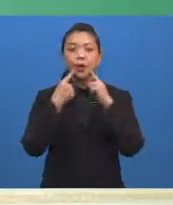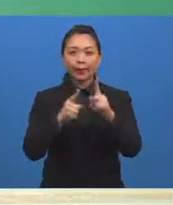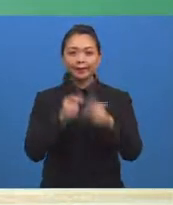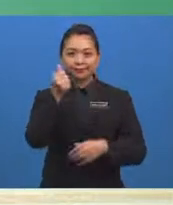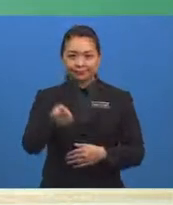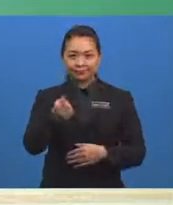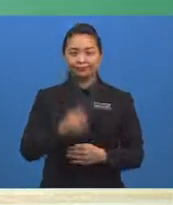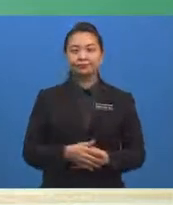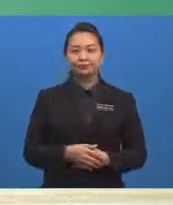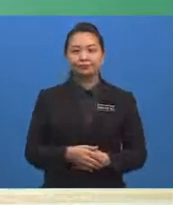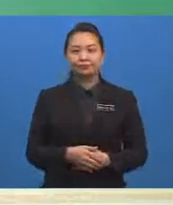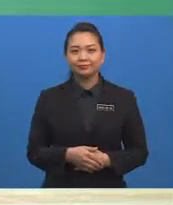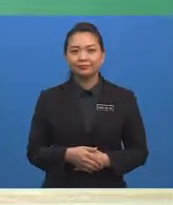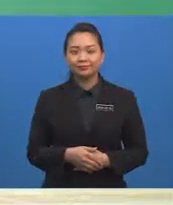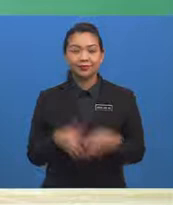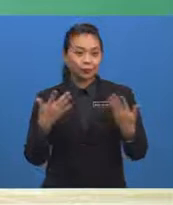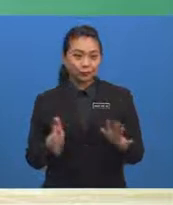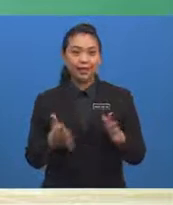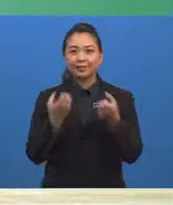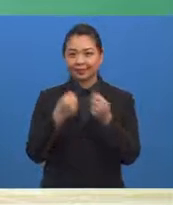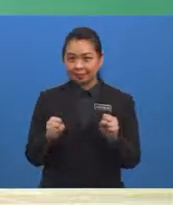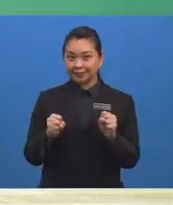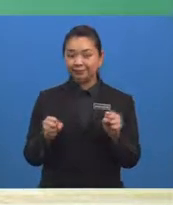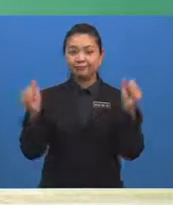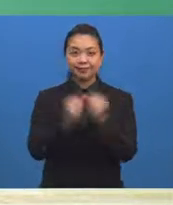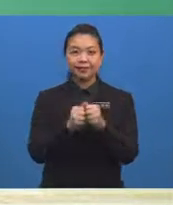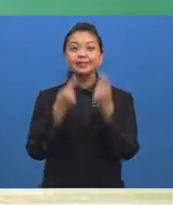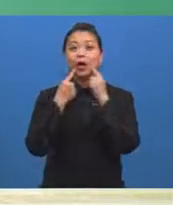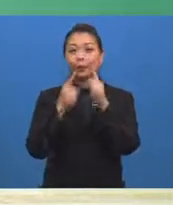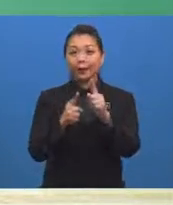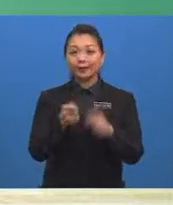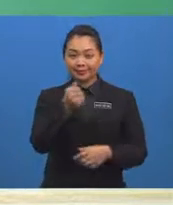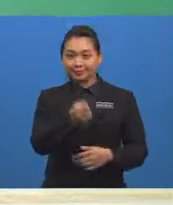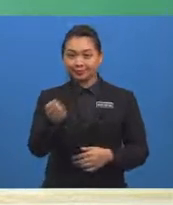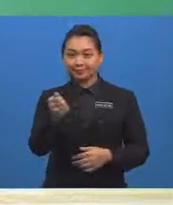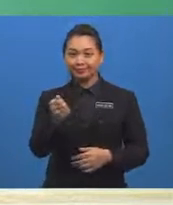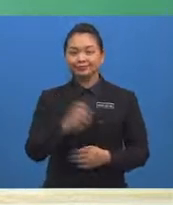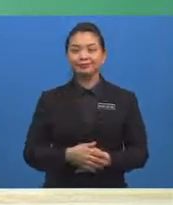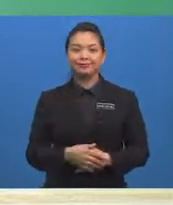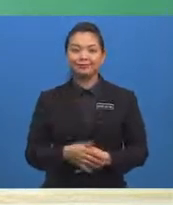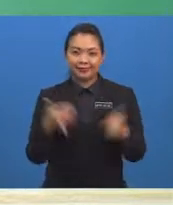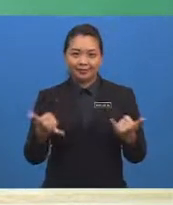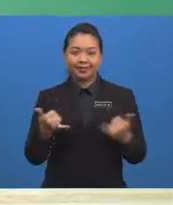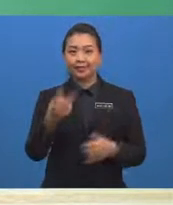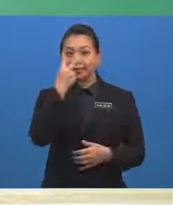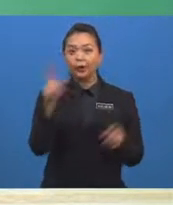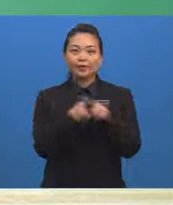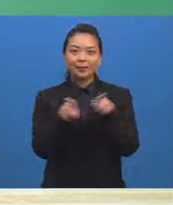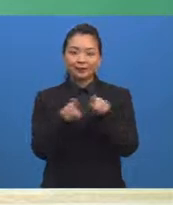Haa murid-murid, sudah bersedia dengan jawapan masing-masing? Mari kita semak bersama